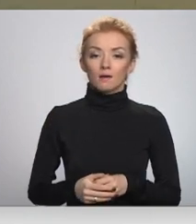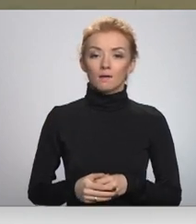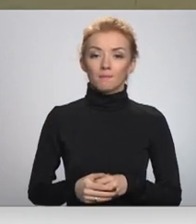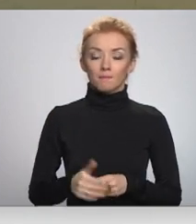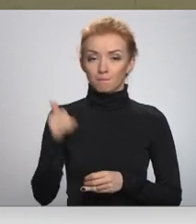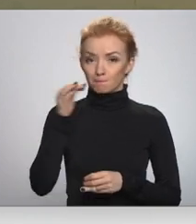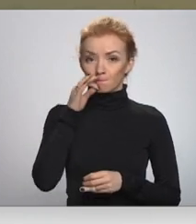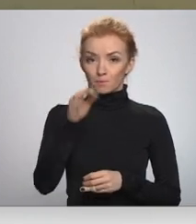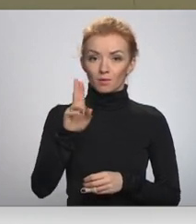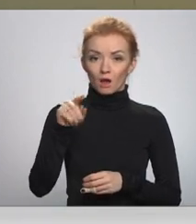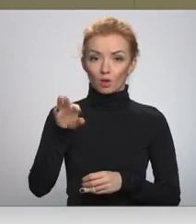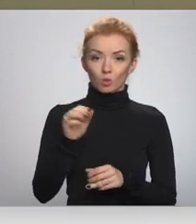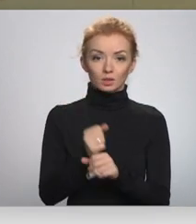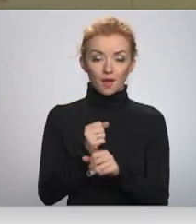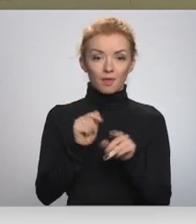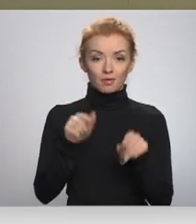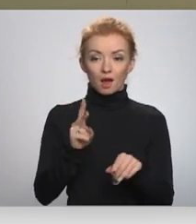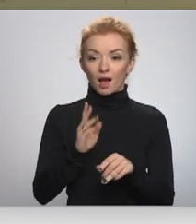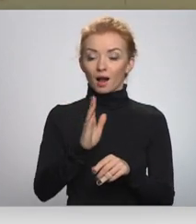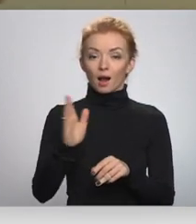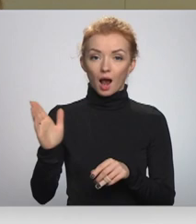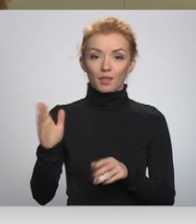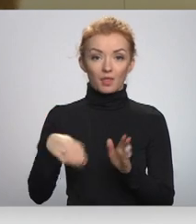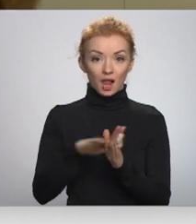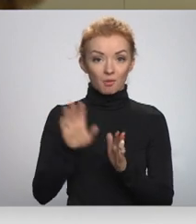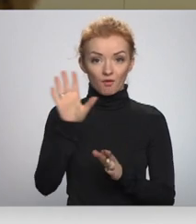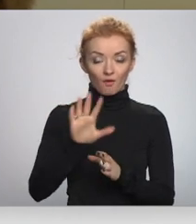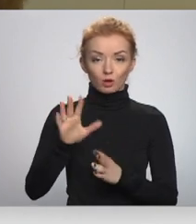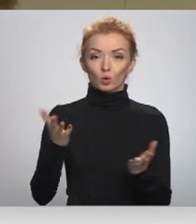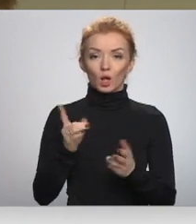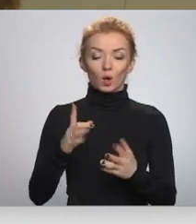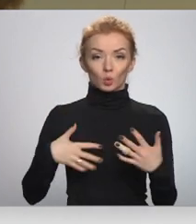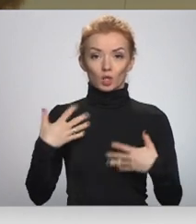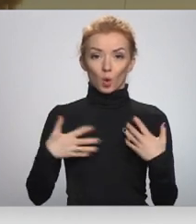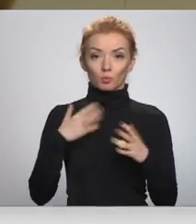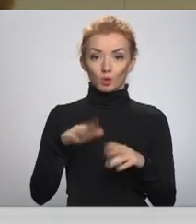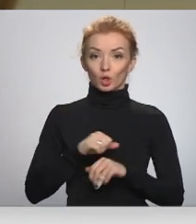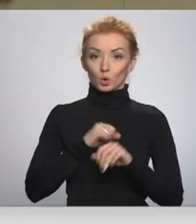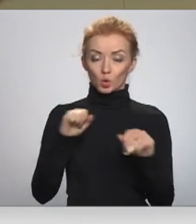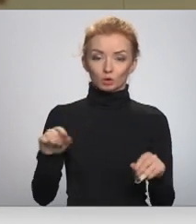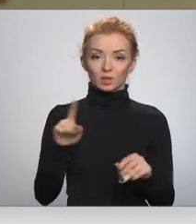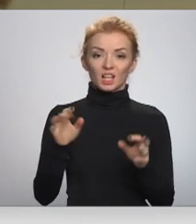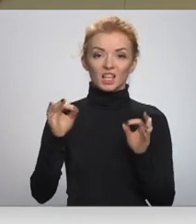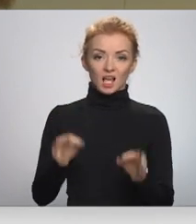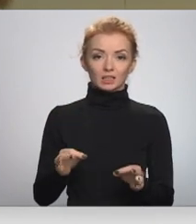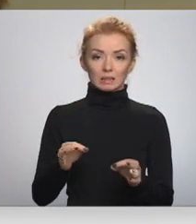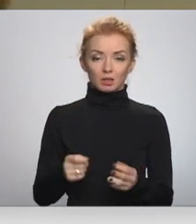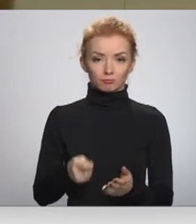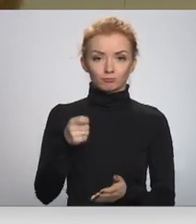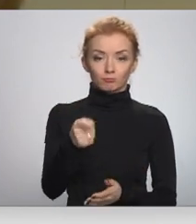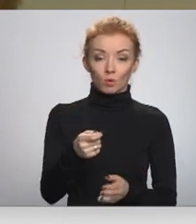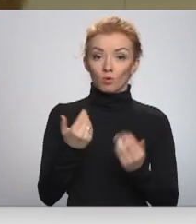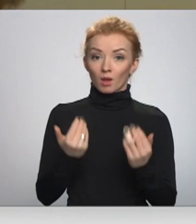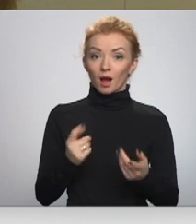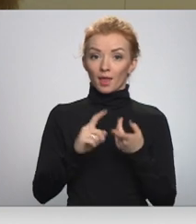NATO strādā tā, ka ik viena dalība valsts, kurai ir jeb kādas bažas par tās drošību, ir tiesības tās celt galdā. Tagad viss ir